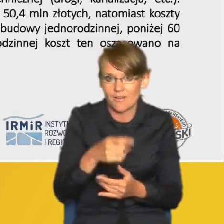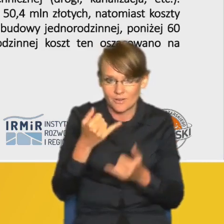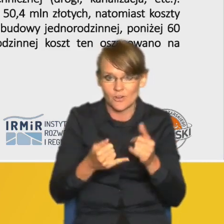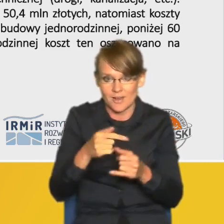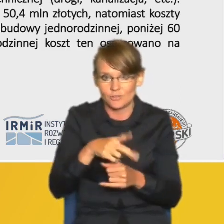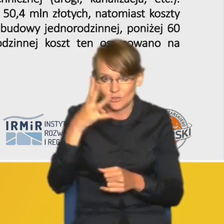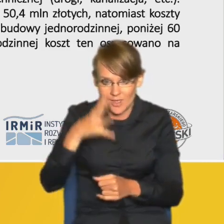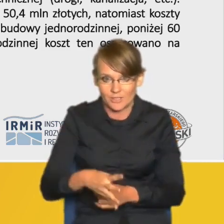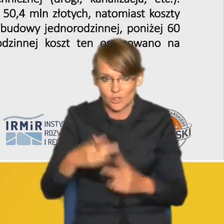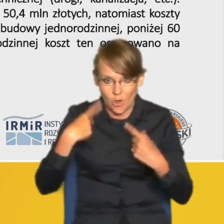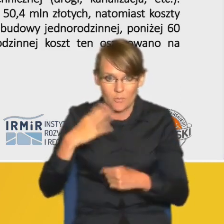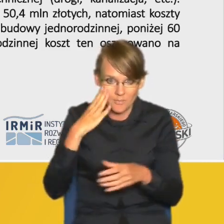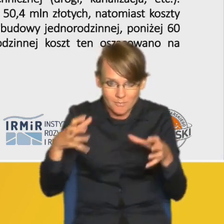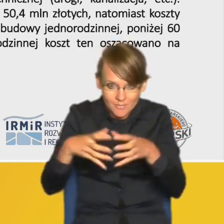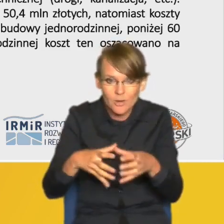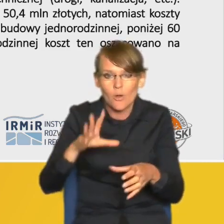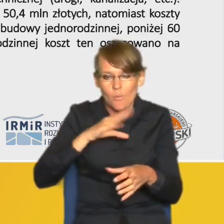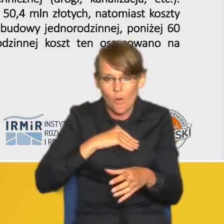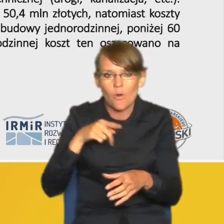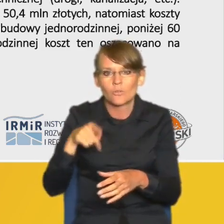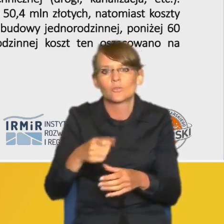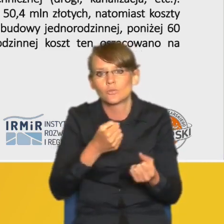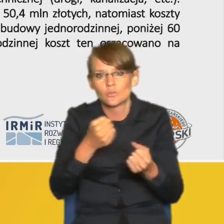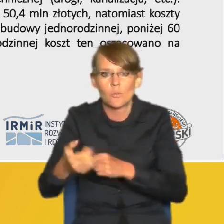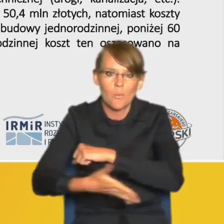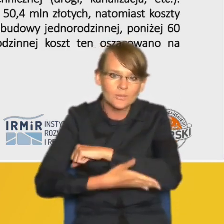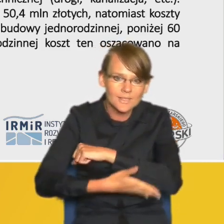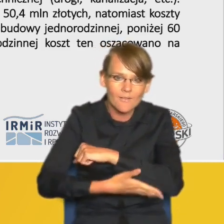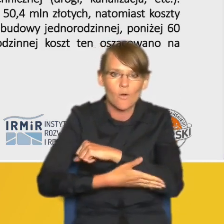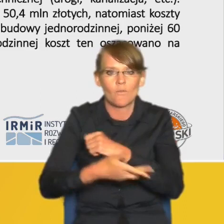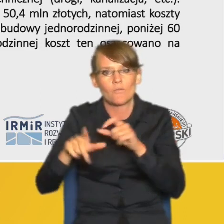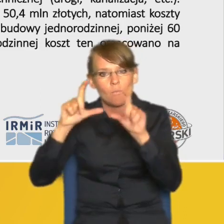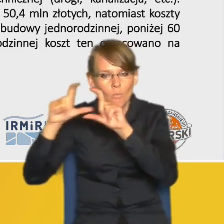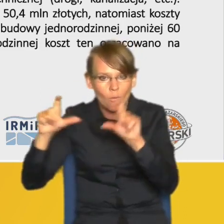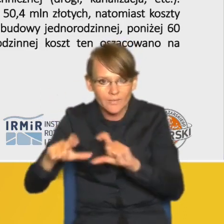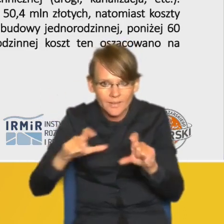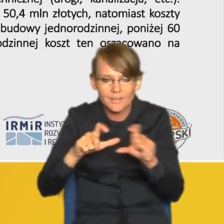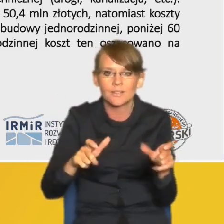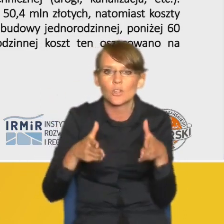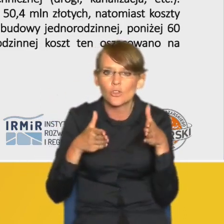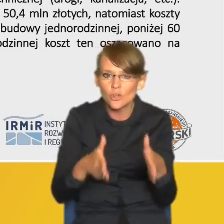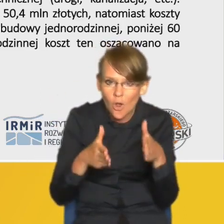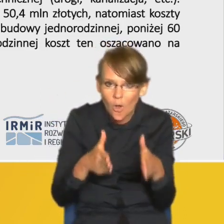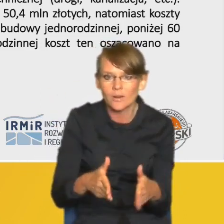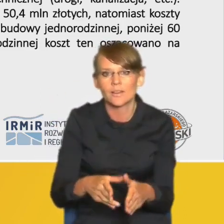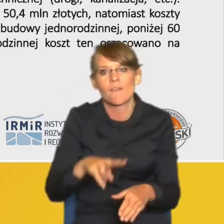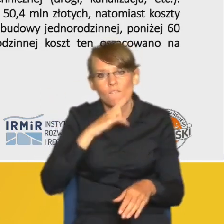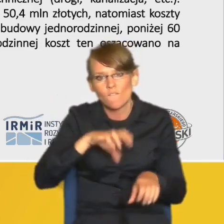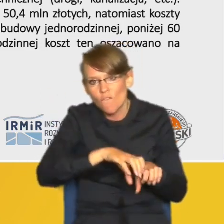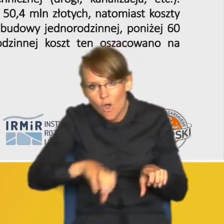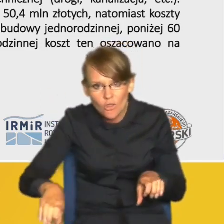utrzymania podstawowej infrastruktury osiedleńczy jakimi są budowy i utrzymania jakimi są drogi publiczne wodociąg